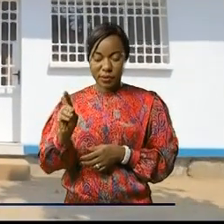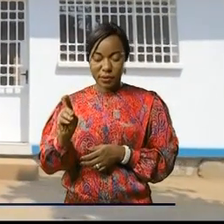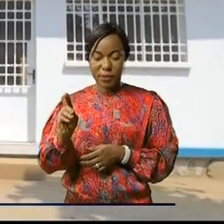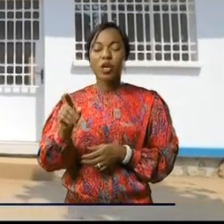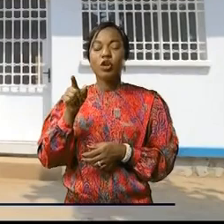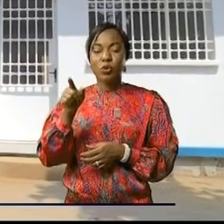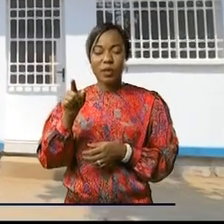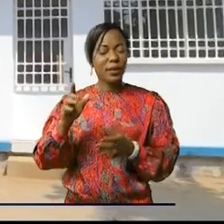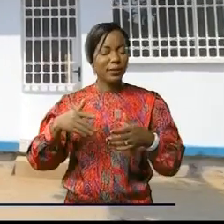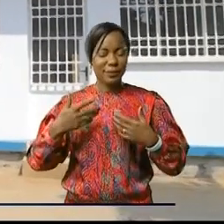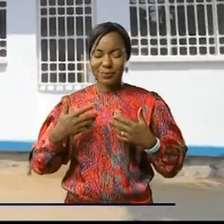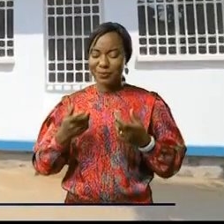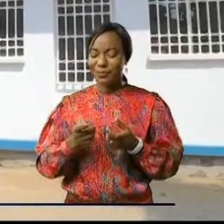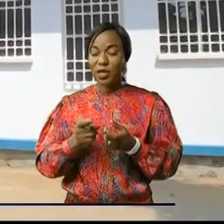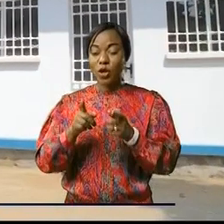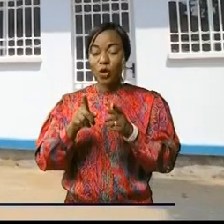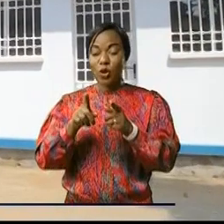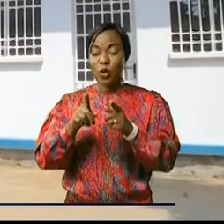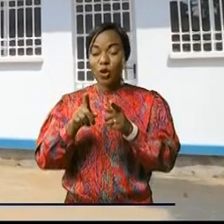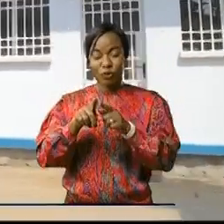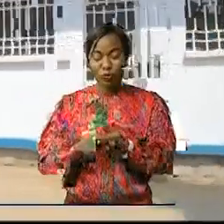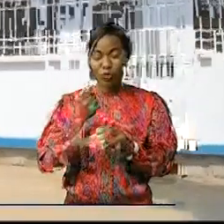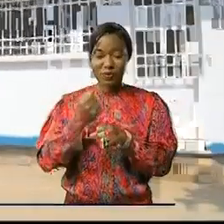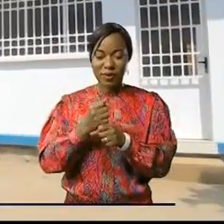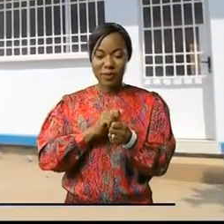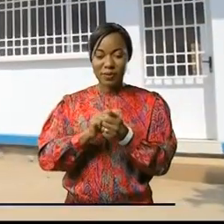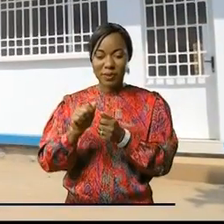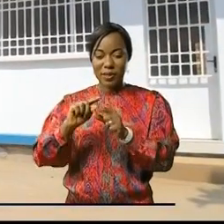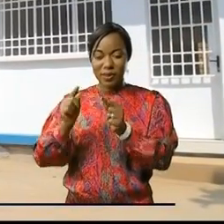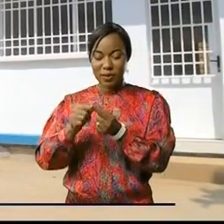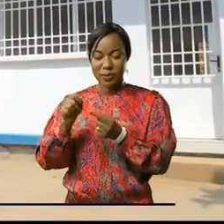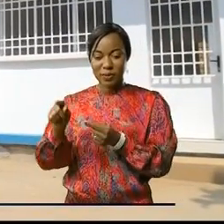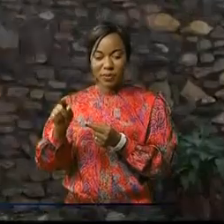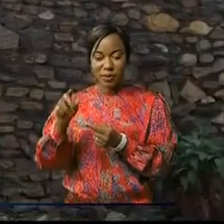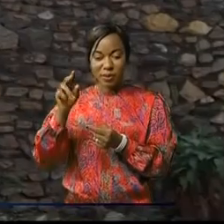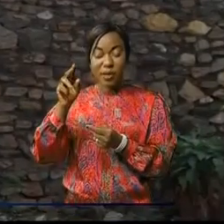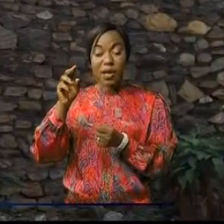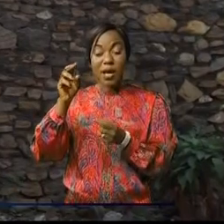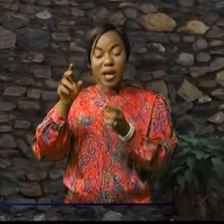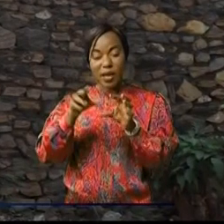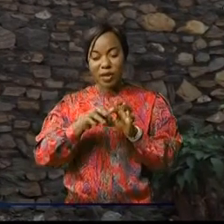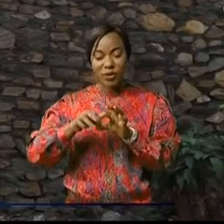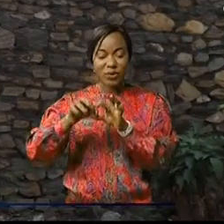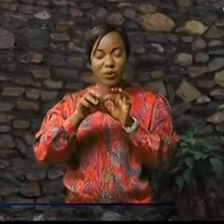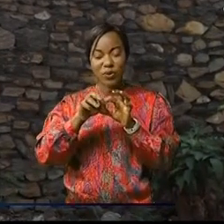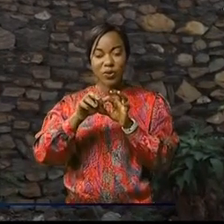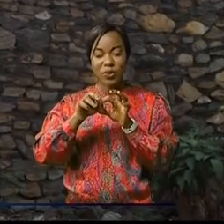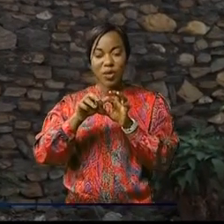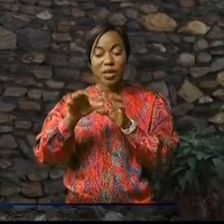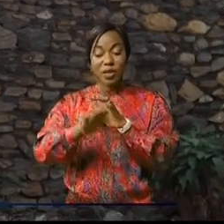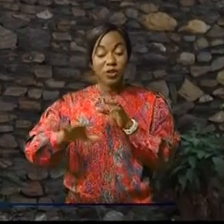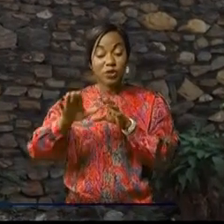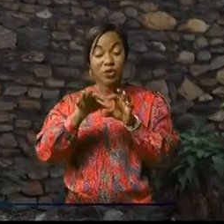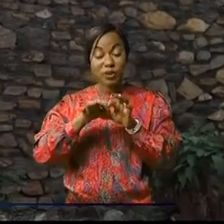s'est dit très satisfait du travail réalisé par cette institution des Nations Unies dans cette prison qui a aussi accueilli